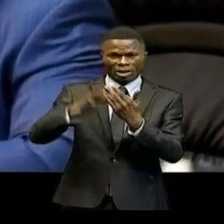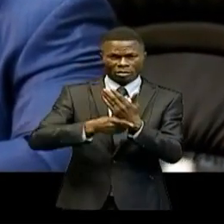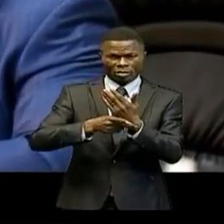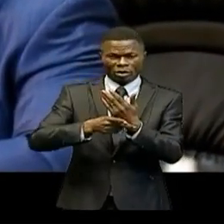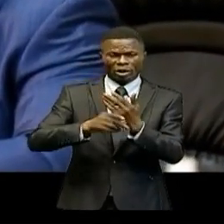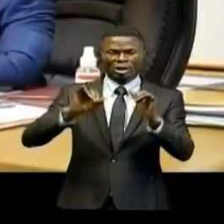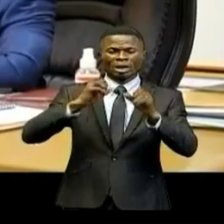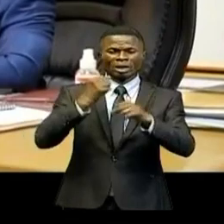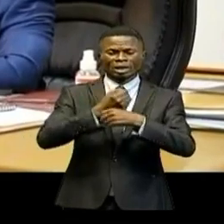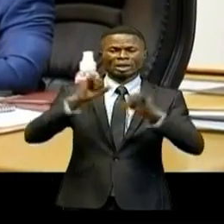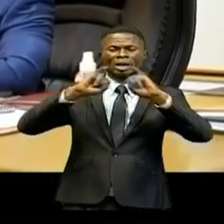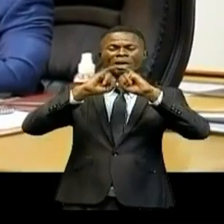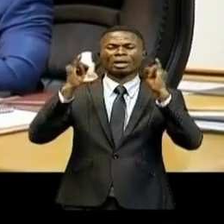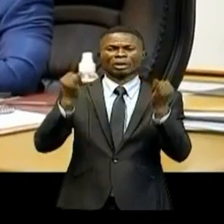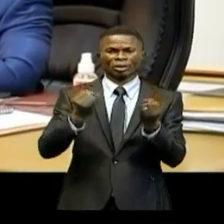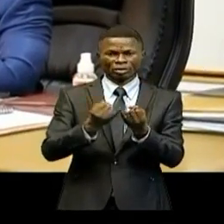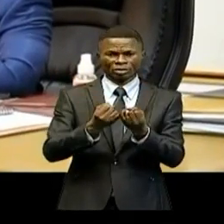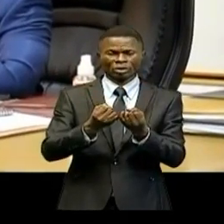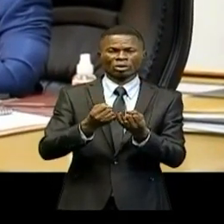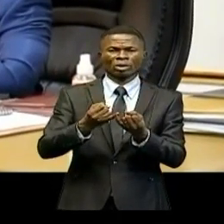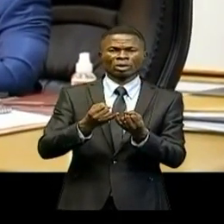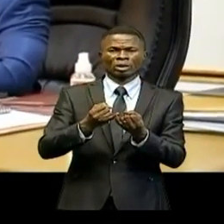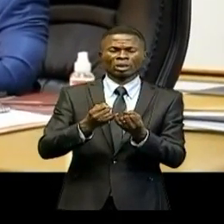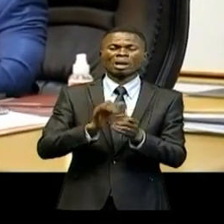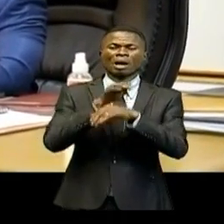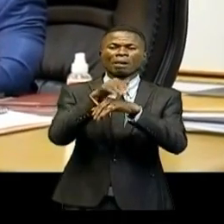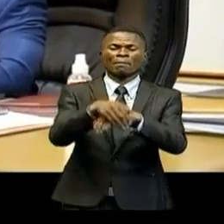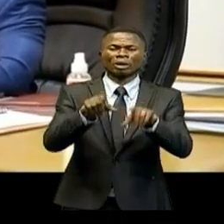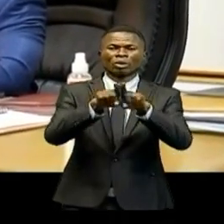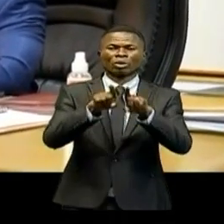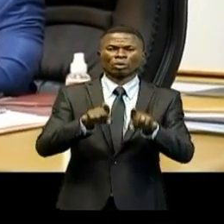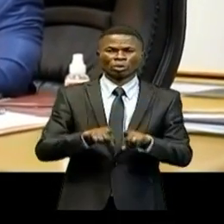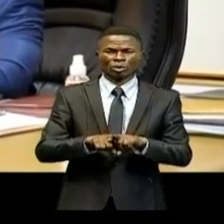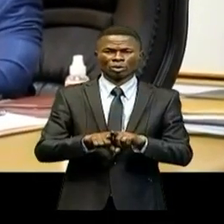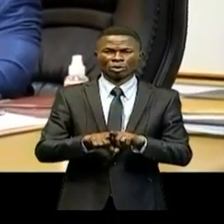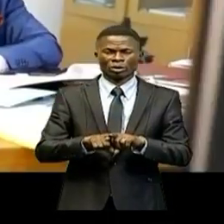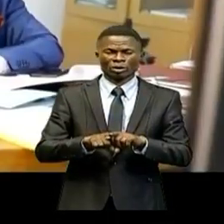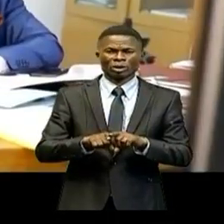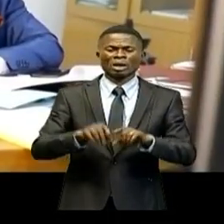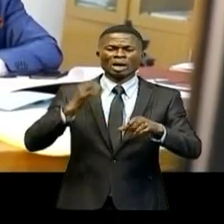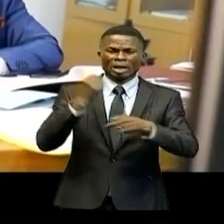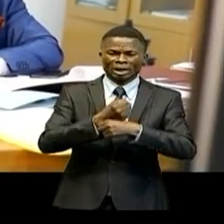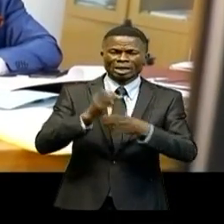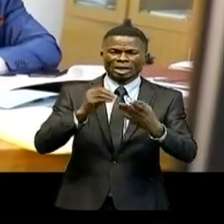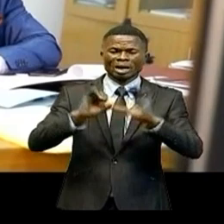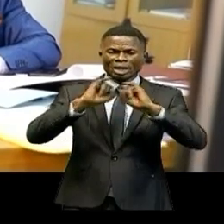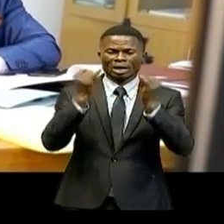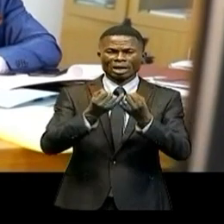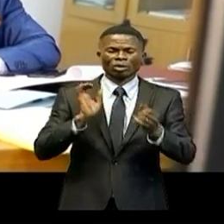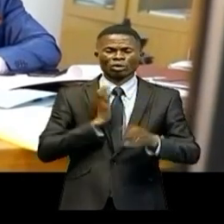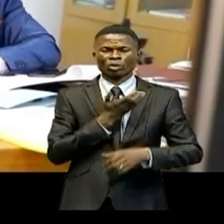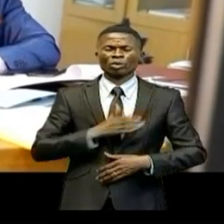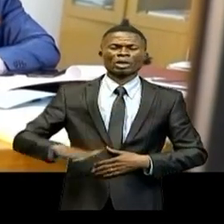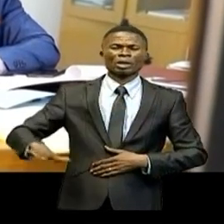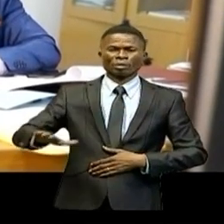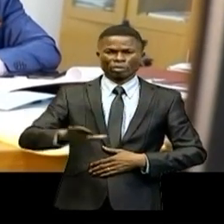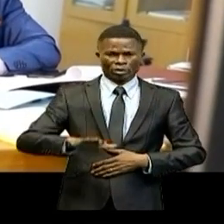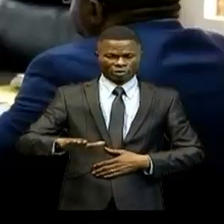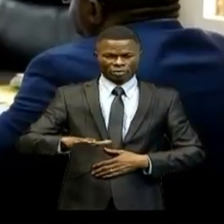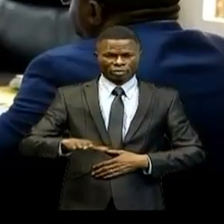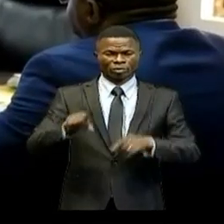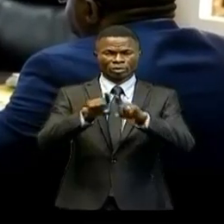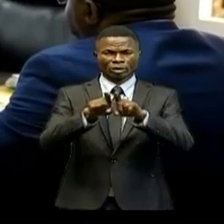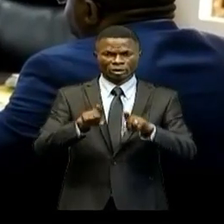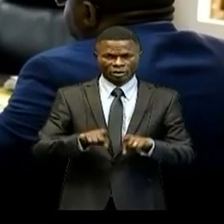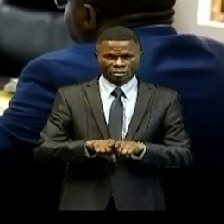'industrialisation en ce qui vient participer à la réindustrialisation de notre pays. Aussi,